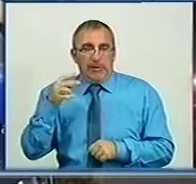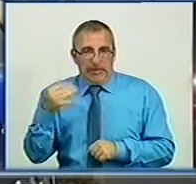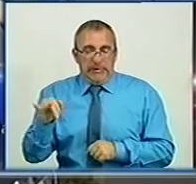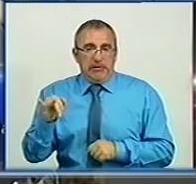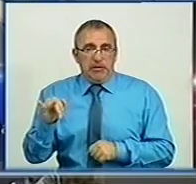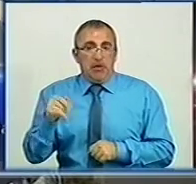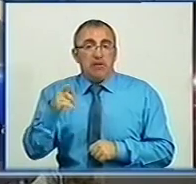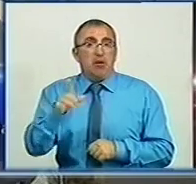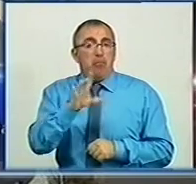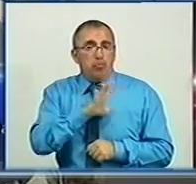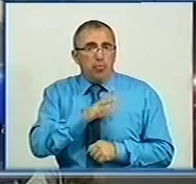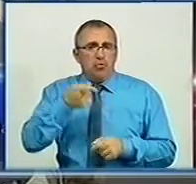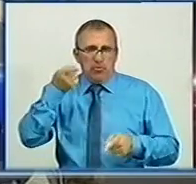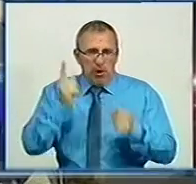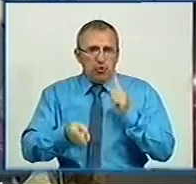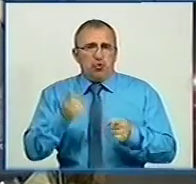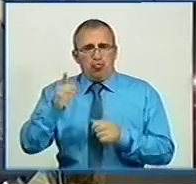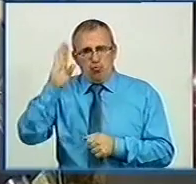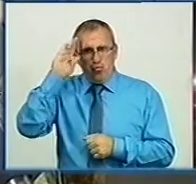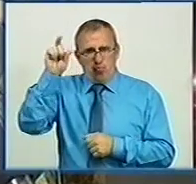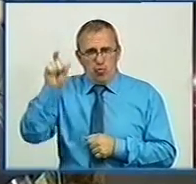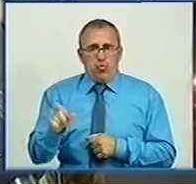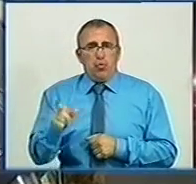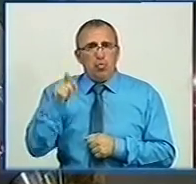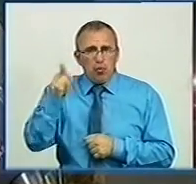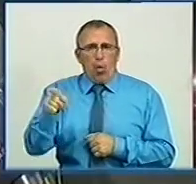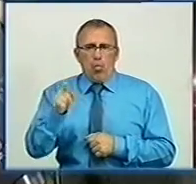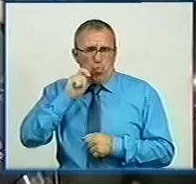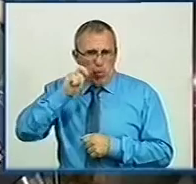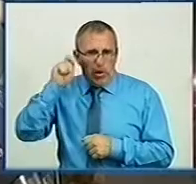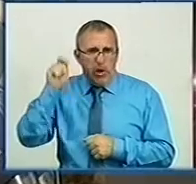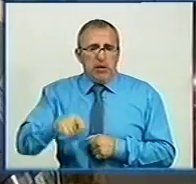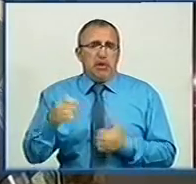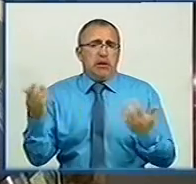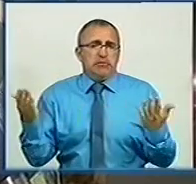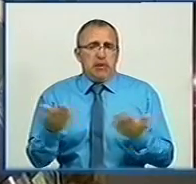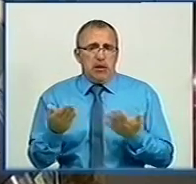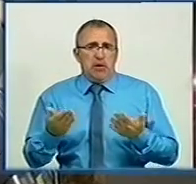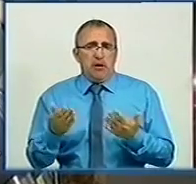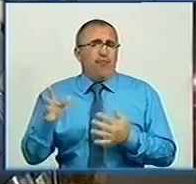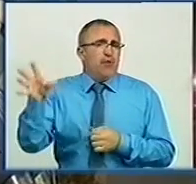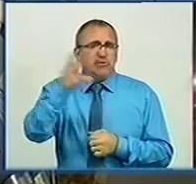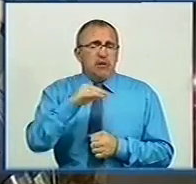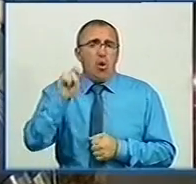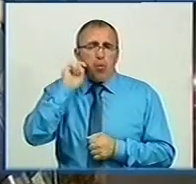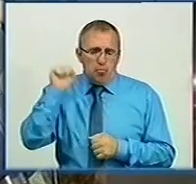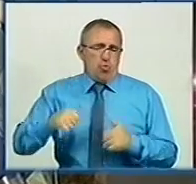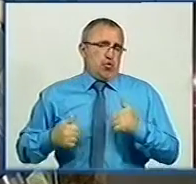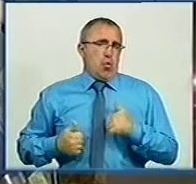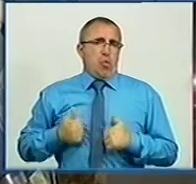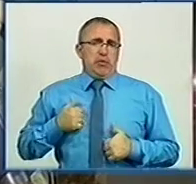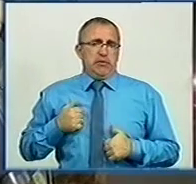Це був настоящий хлопець, той самий українець, яким вся Україна може гордитися.